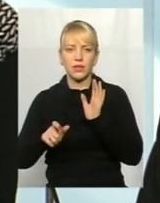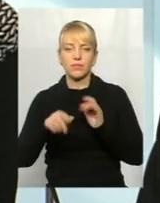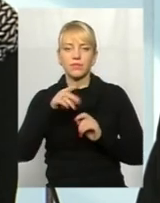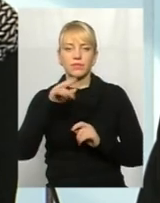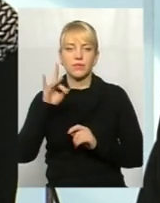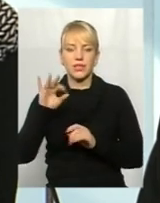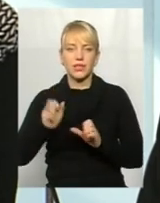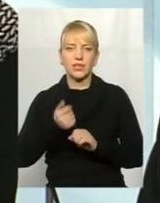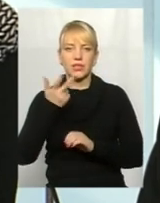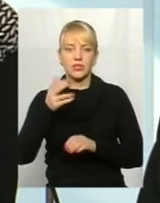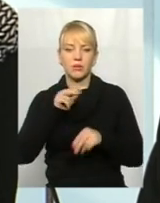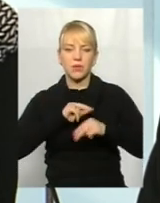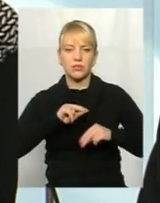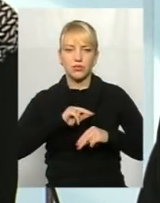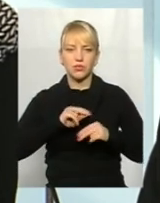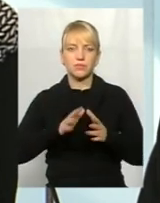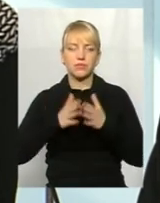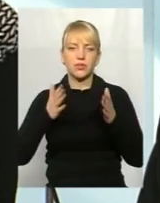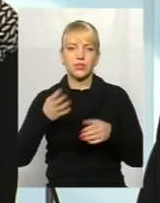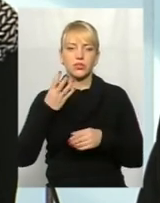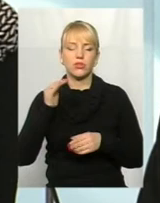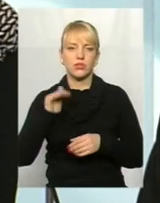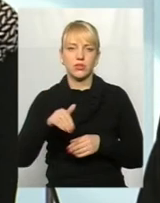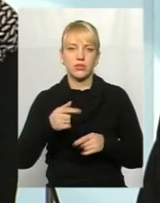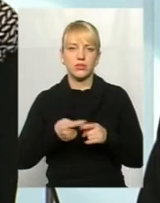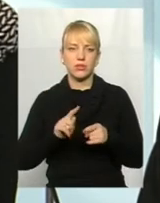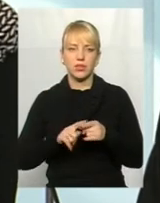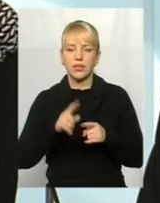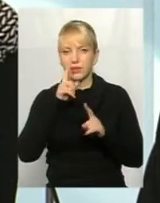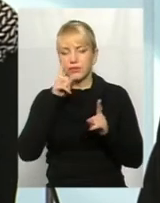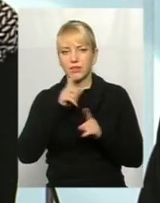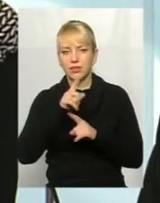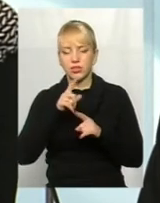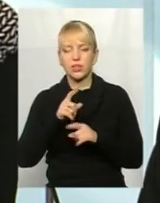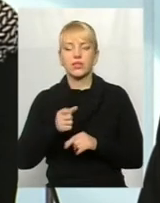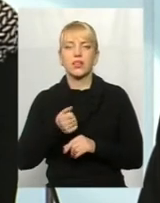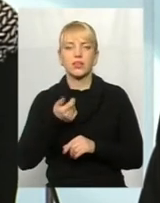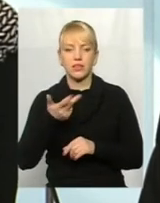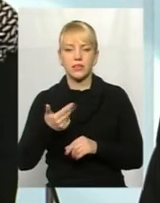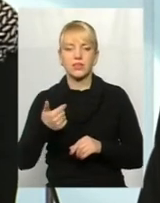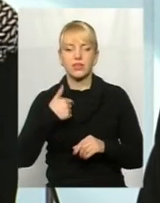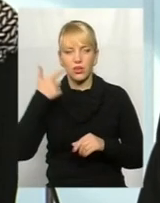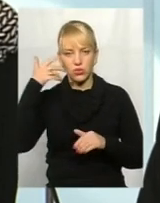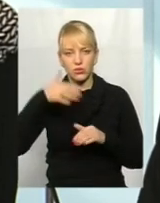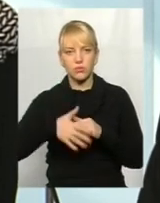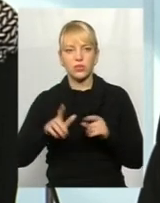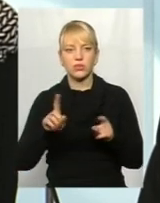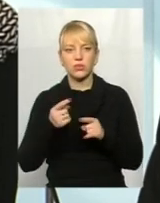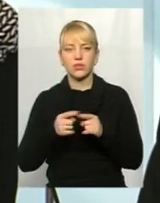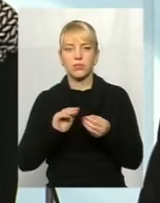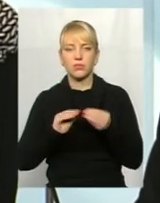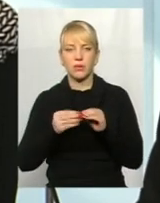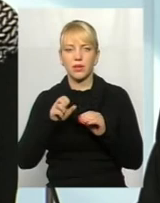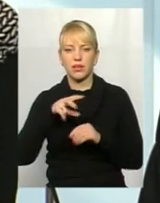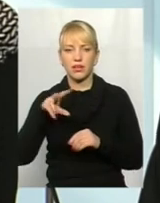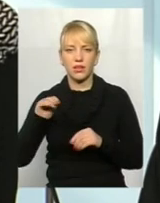кількості працюючих більше 4 тисяч, це все-таки невелика кількість, я розумію, що все-таки це проблема,